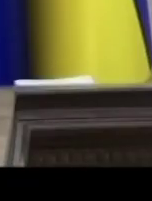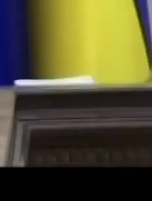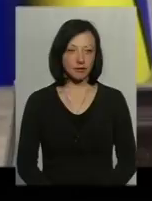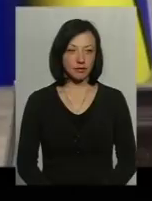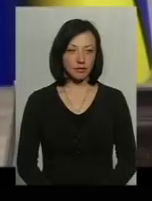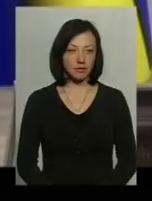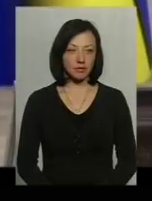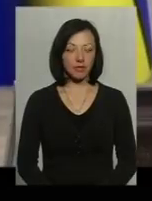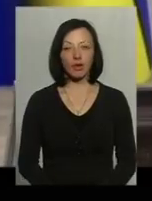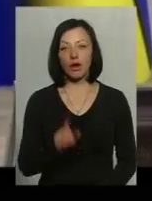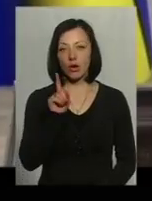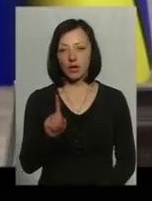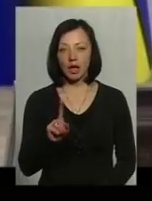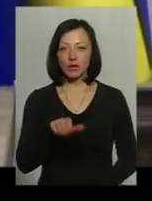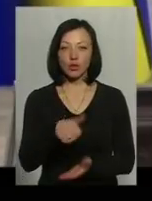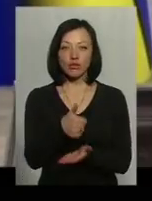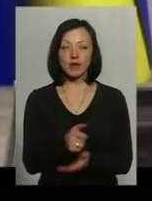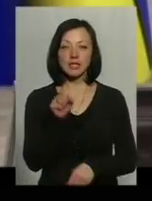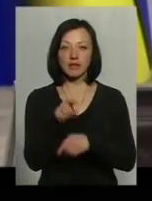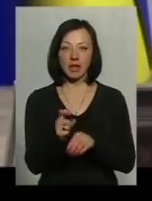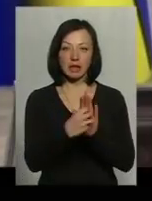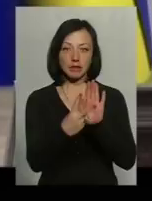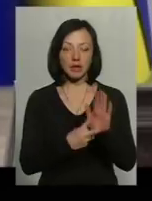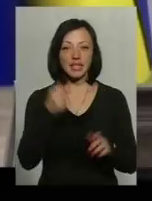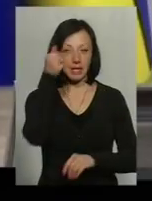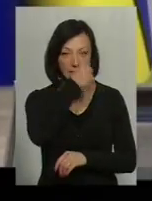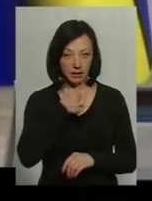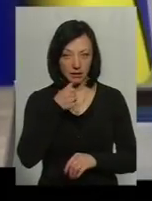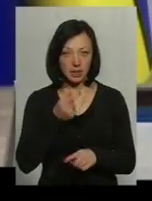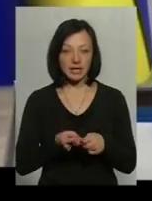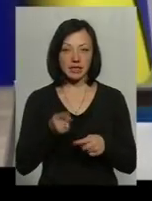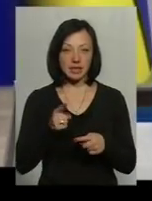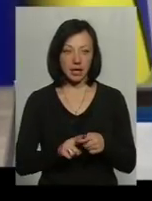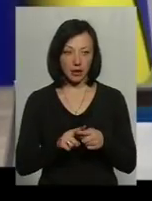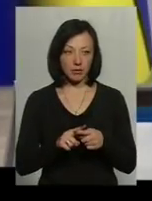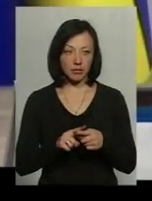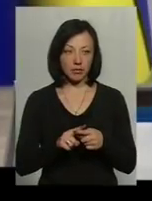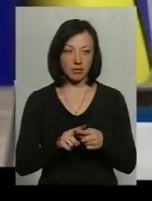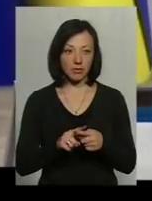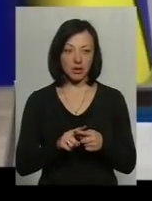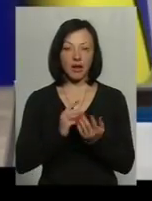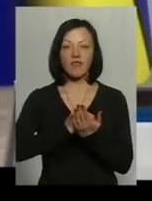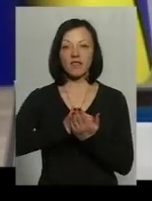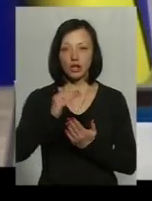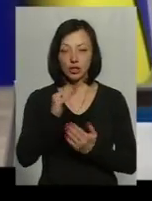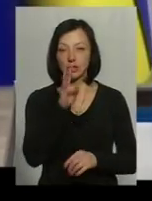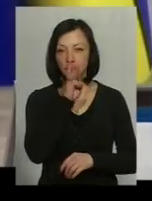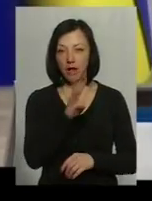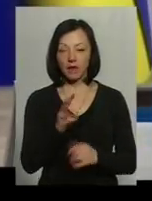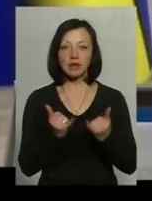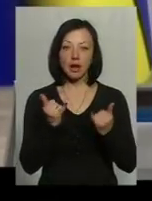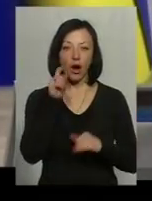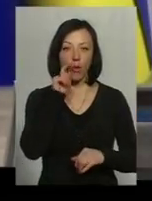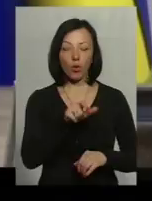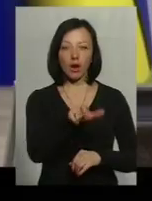Одне з кращими завдань на 2017 рік – це вищі заробітні плати для українців.